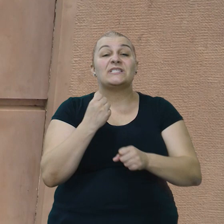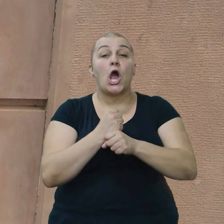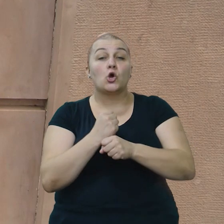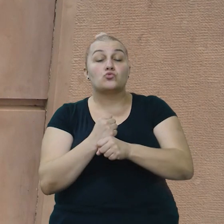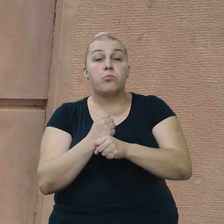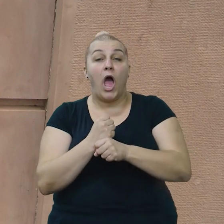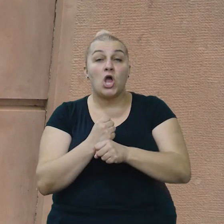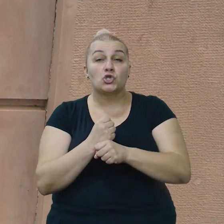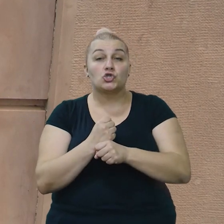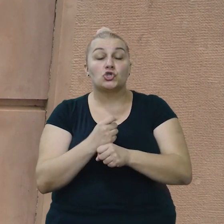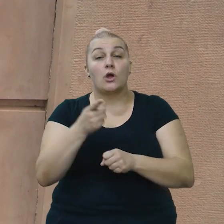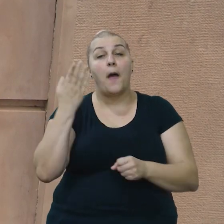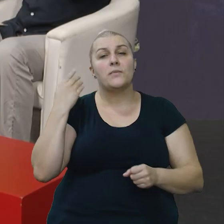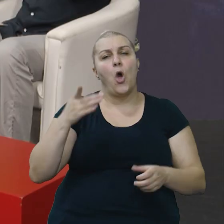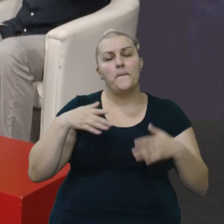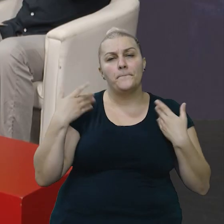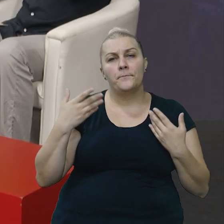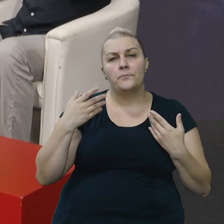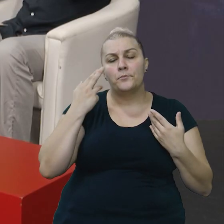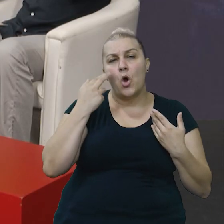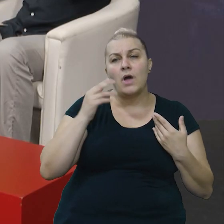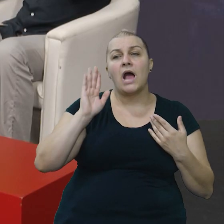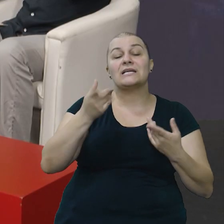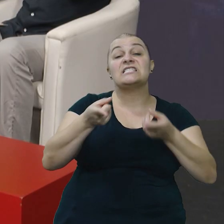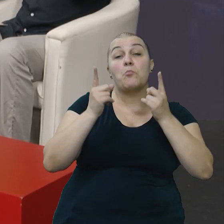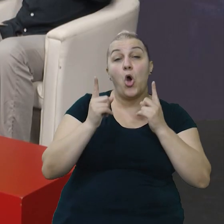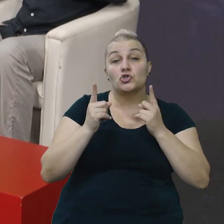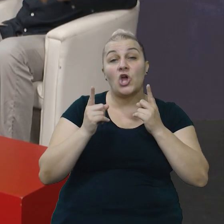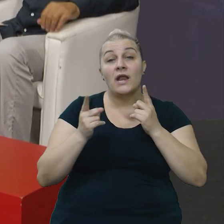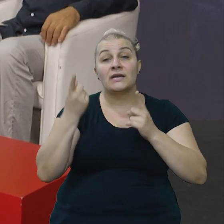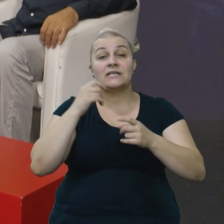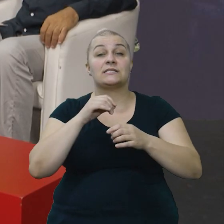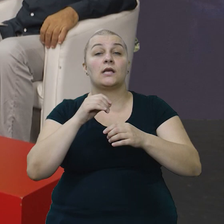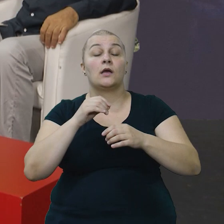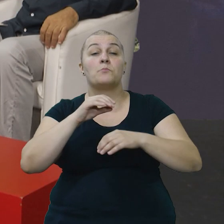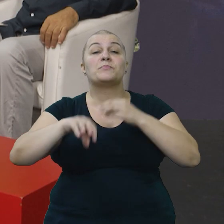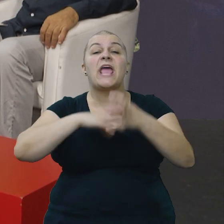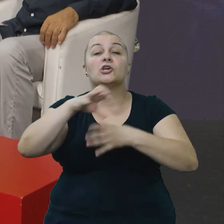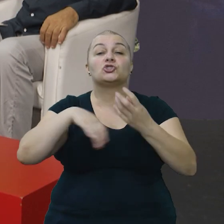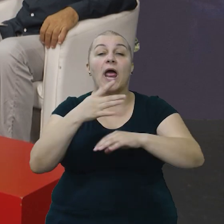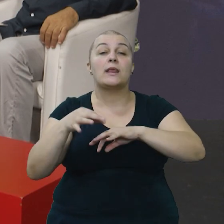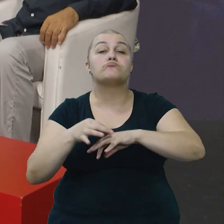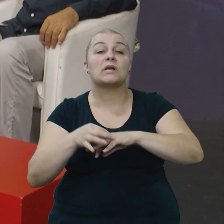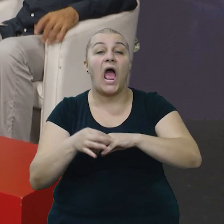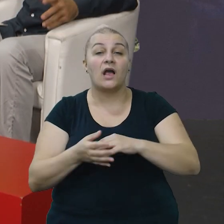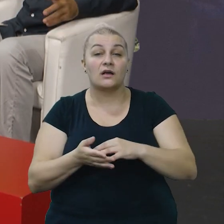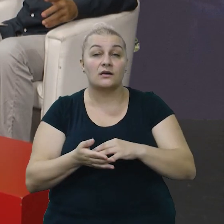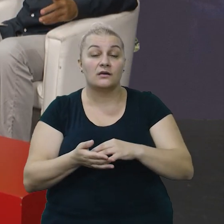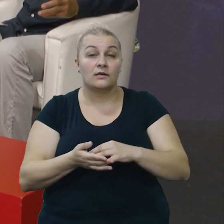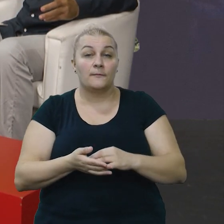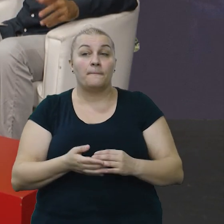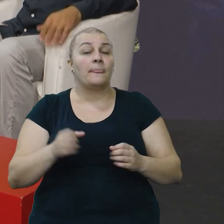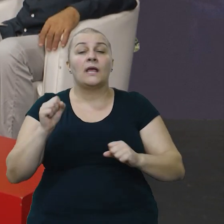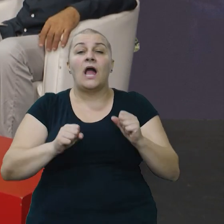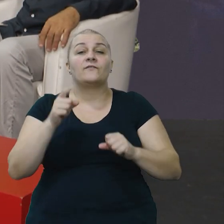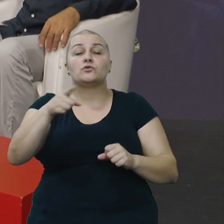apostrofirat, je bio momak, čovjek, vaš imoćanin, iz miješanog braka. Koje su bile njegove zadnje riječi, koji je